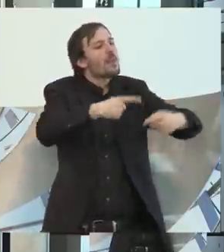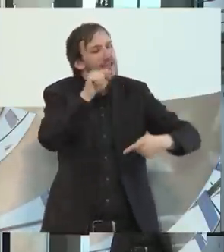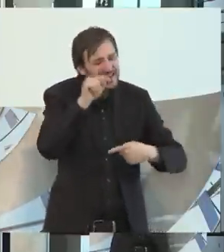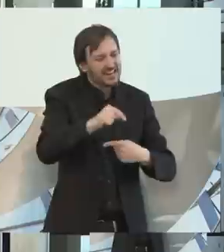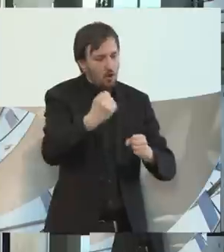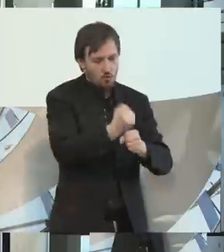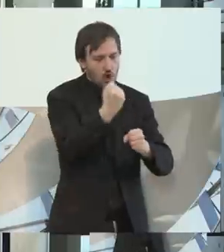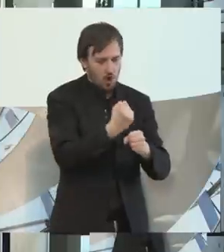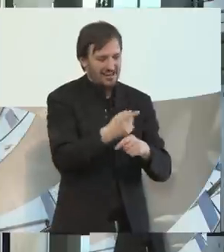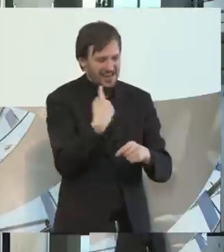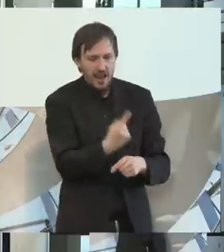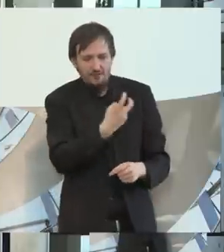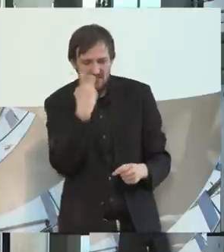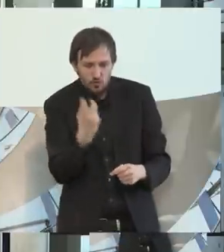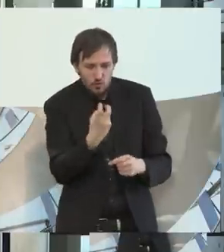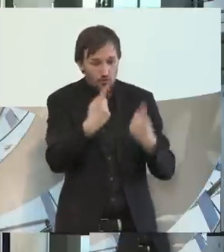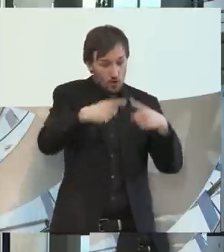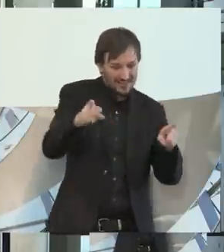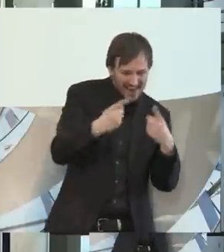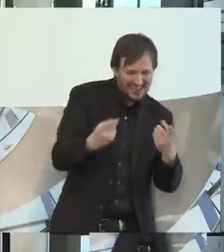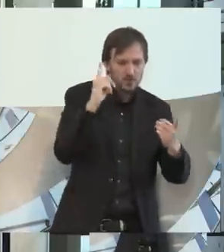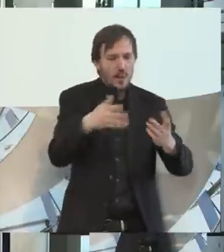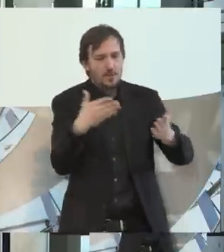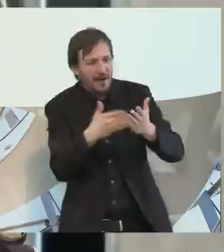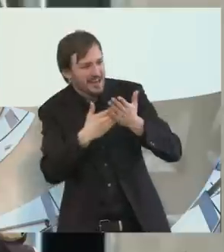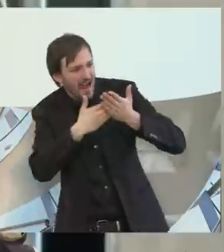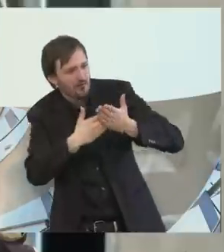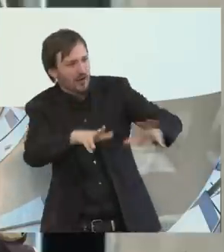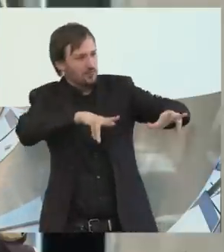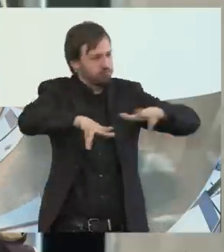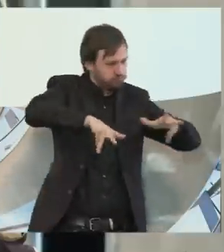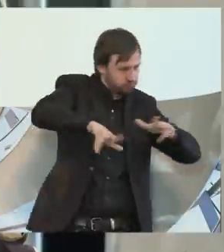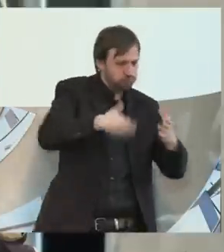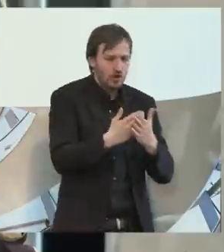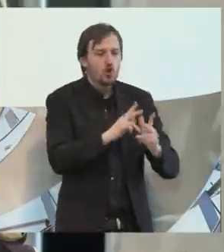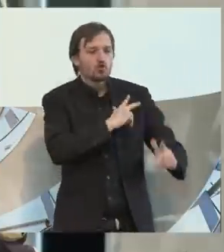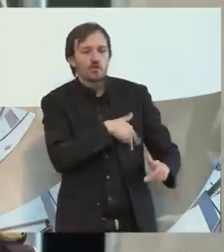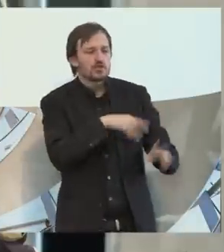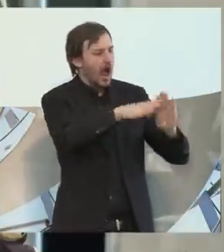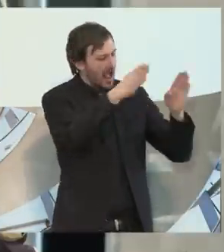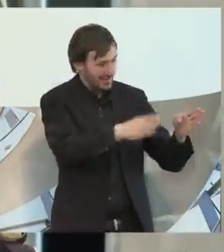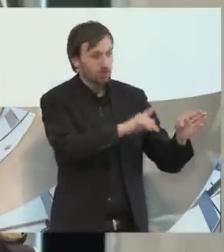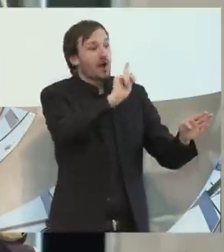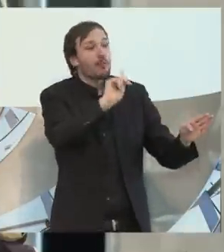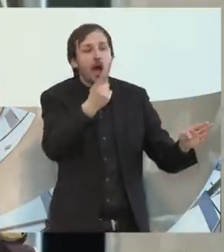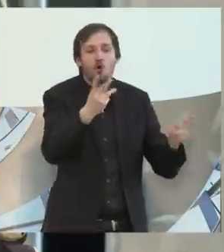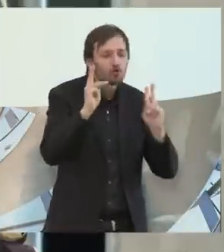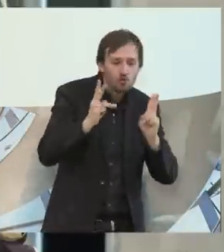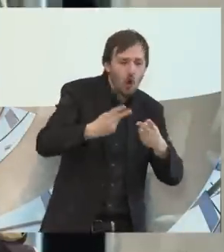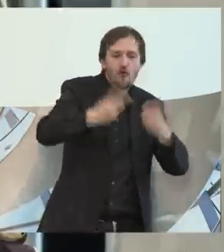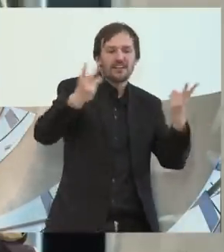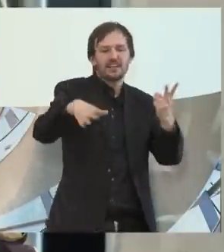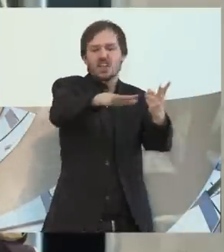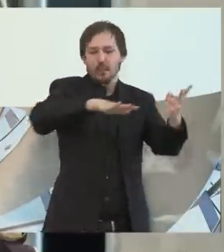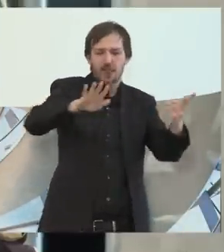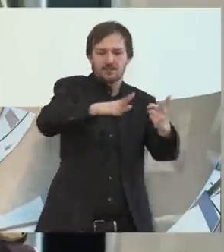barrierefrei zu organisieren und zwar sowohl in sozialen Einrichtungen als auch ganz normal an öffentlichen Plätzen. Er